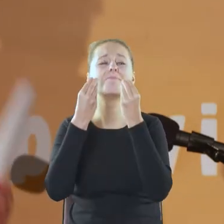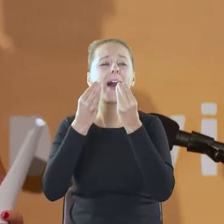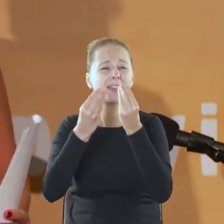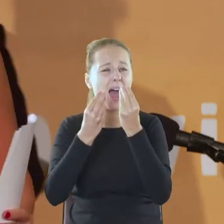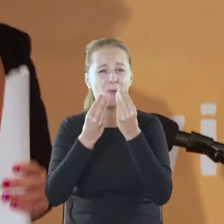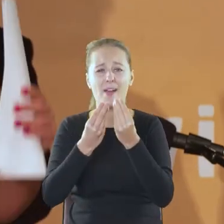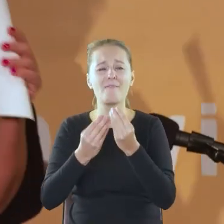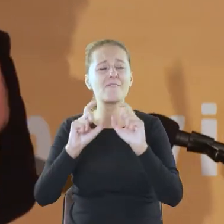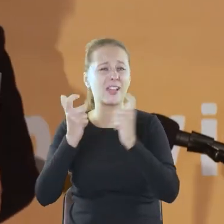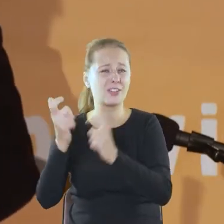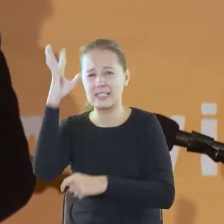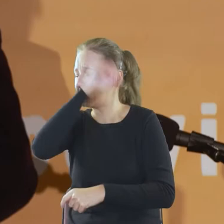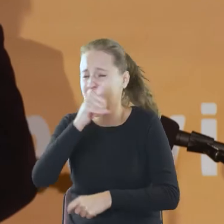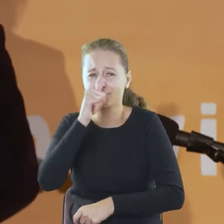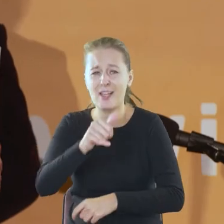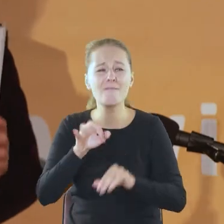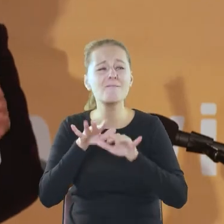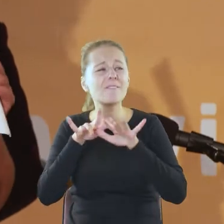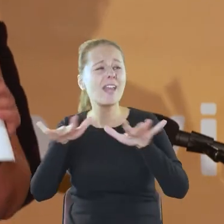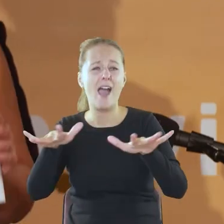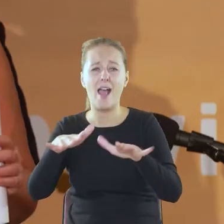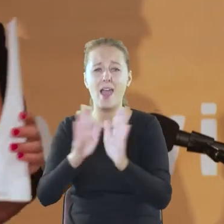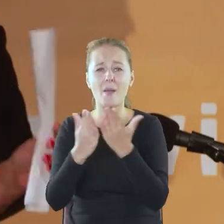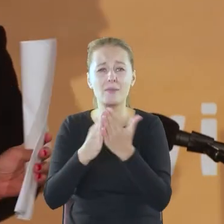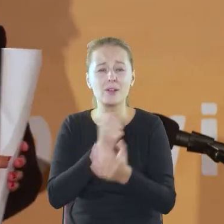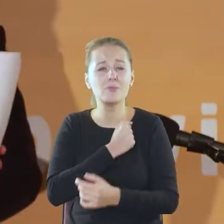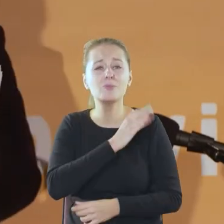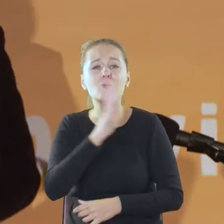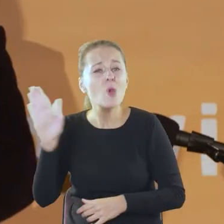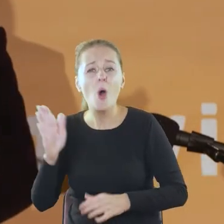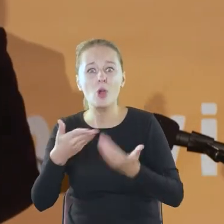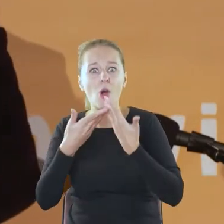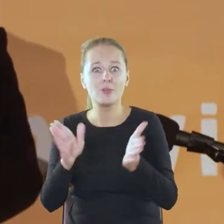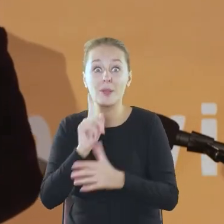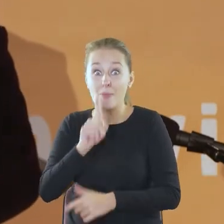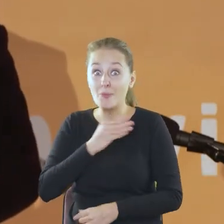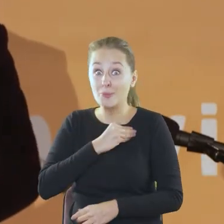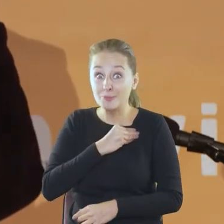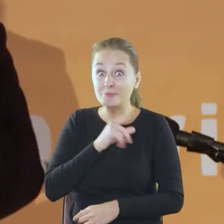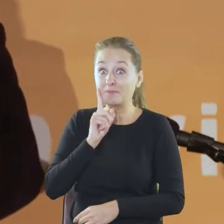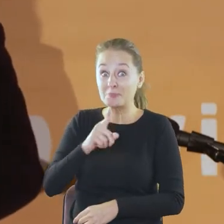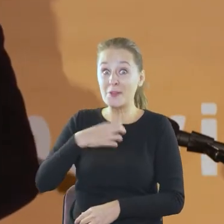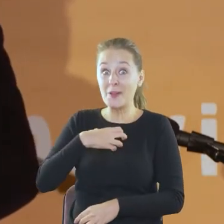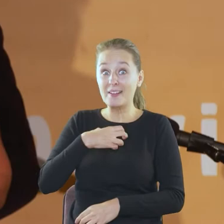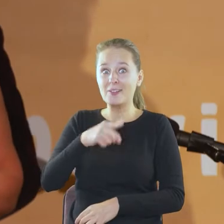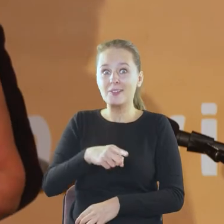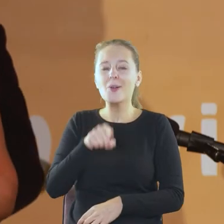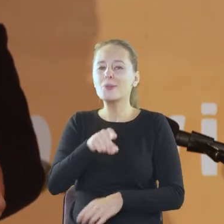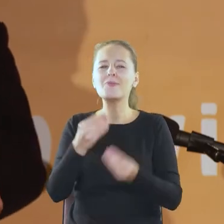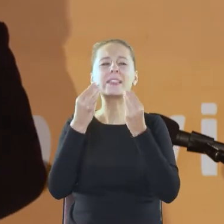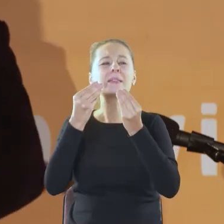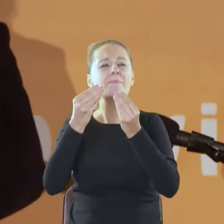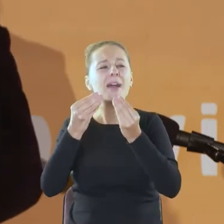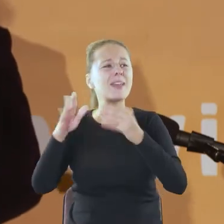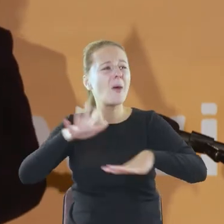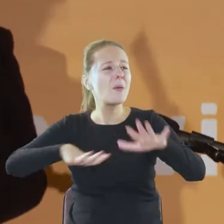niezapomniane wydarzenia. Mnóstwo bibliotek otworzyło się. Zresztą powiem szczerze, panie dyrektorze, tutaj jest też cudowna przestrzeń. Szkoda, że kończymy